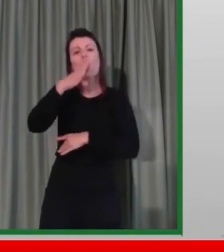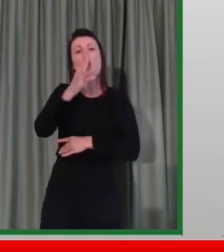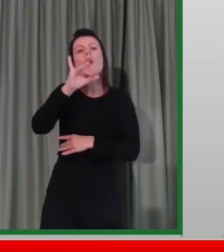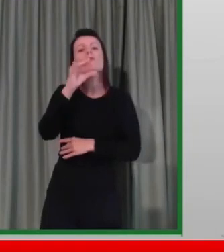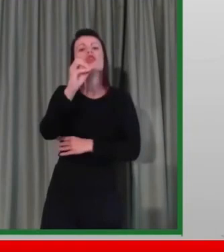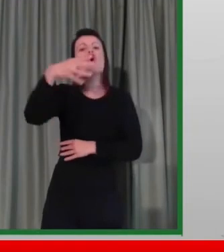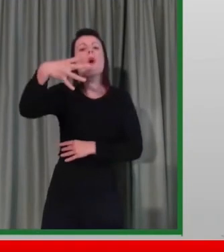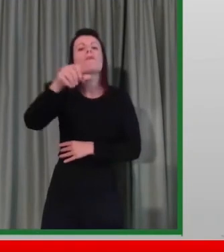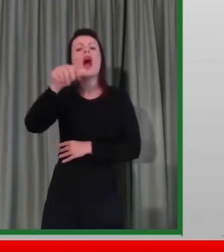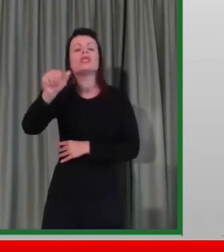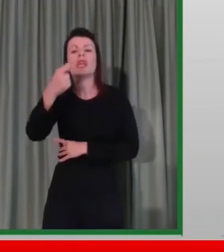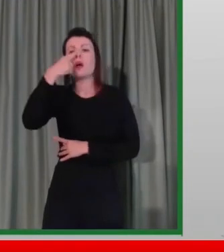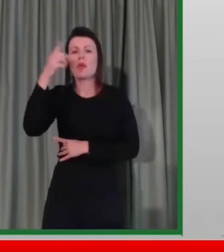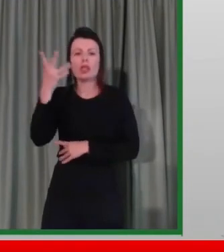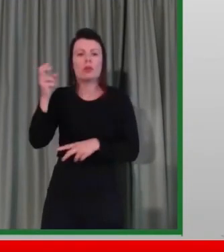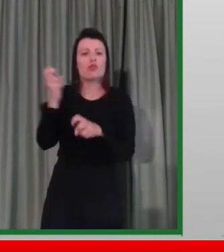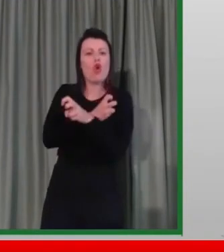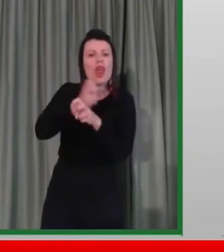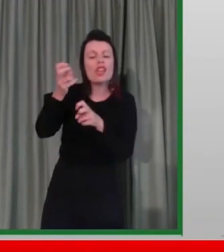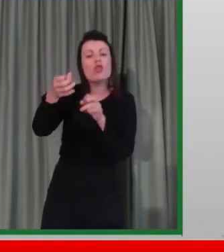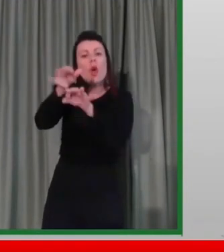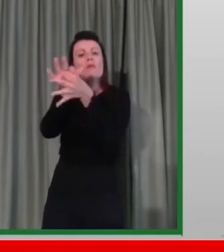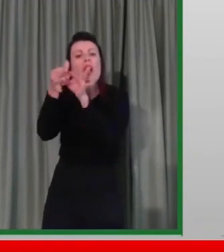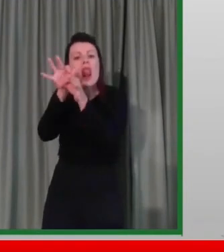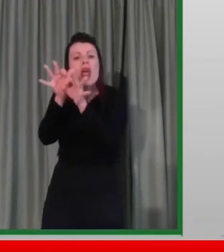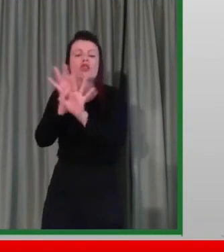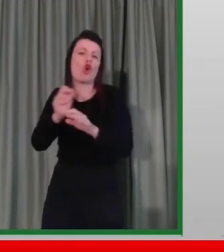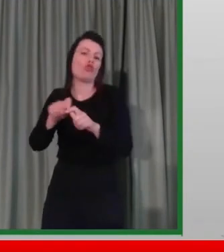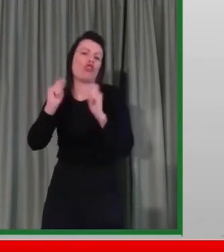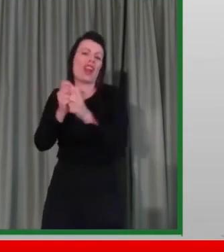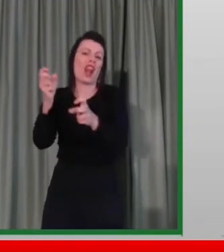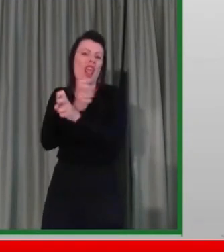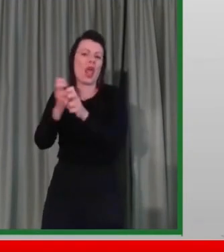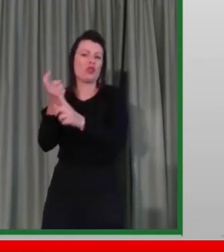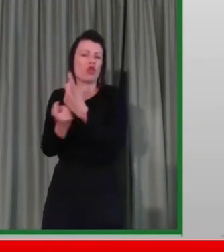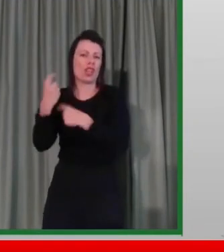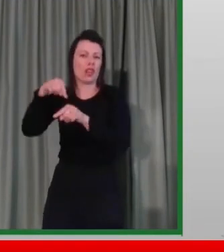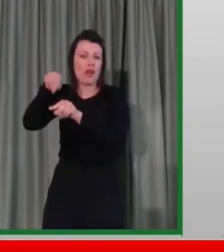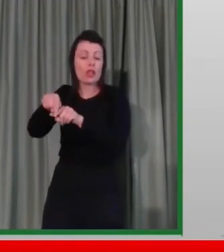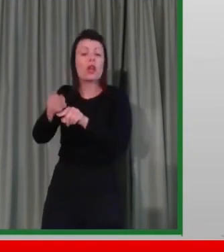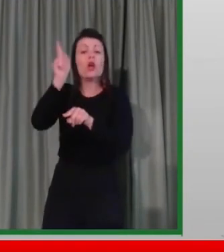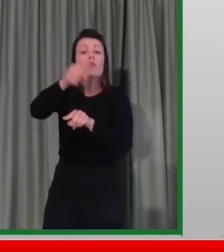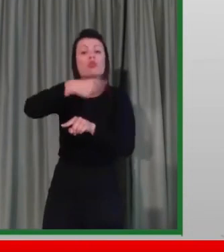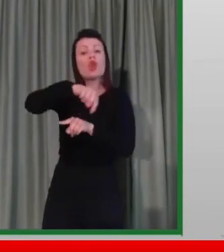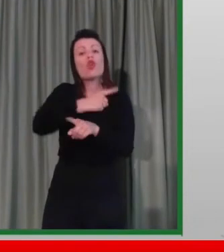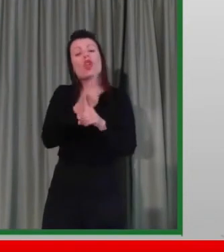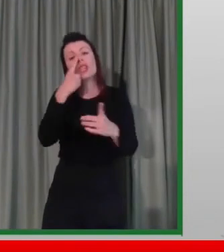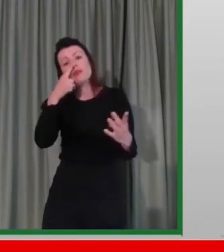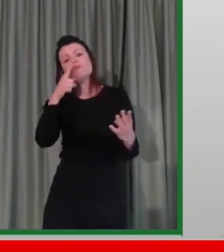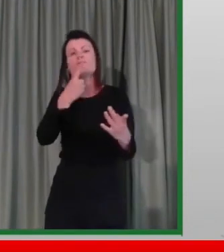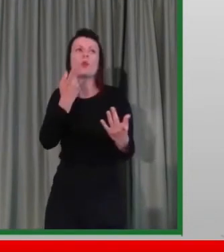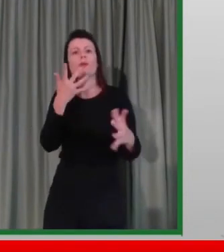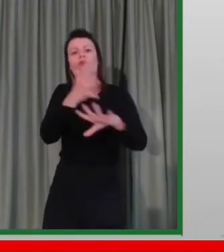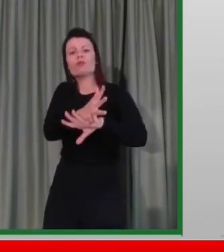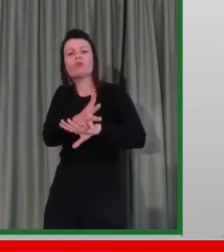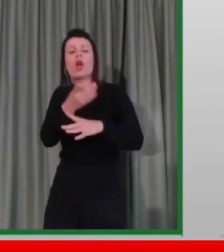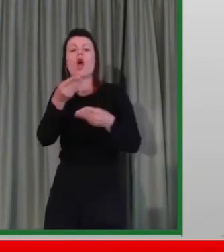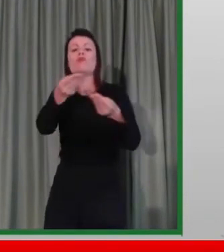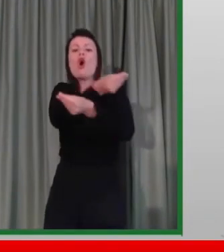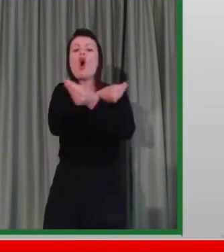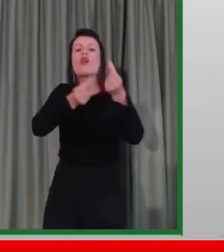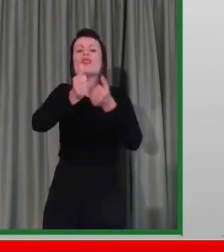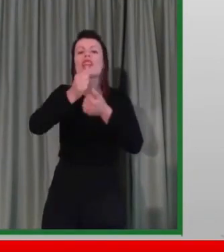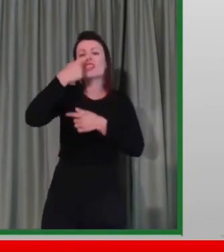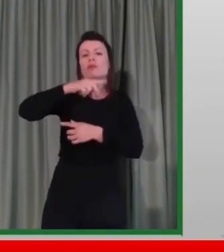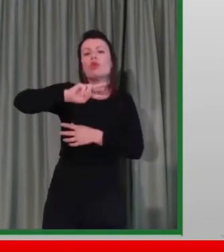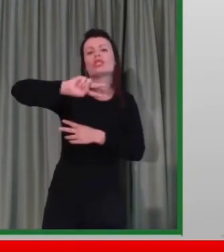derivati della legna, e dobbiamo intervenire sulle polveri secondarie che si ricompongono in atmosfera, in